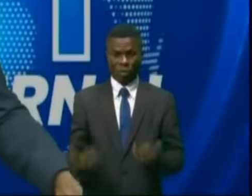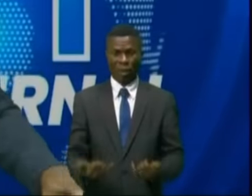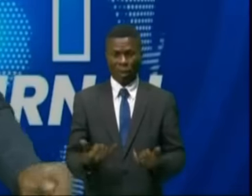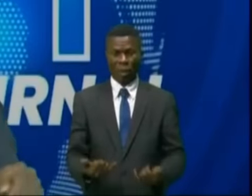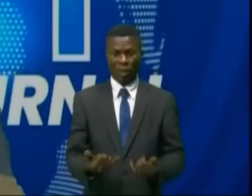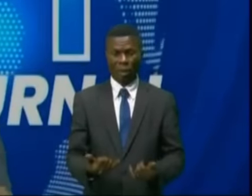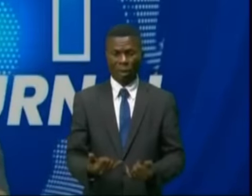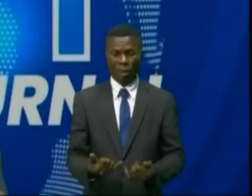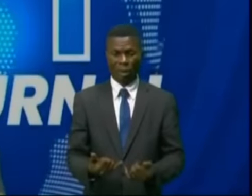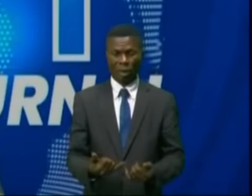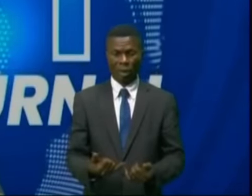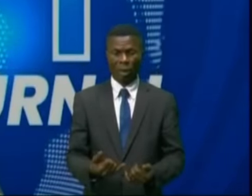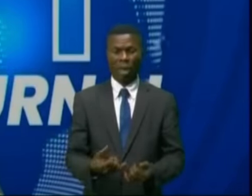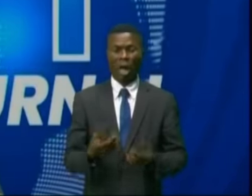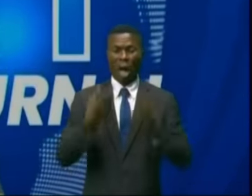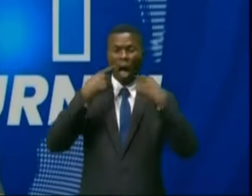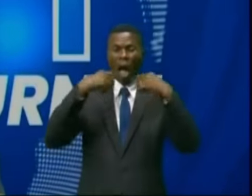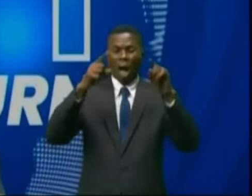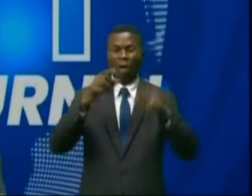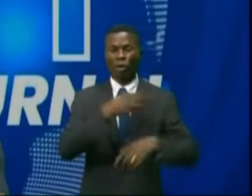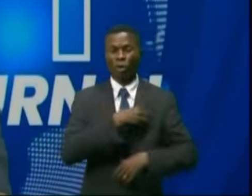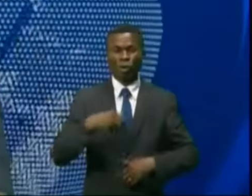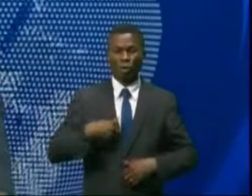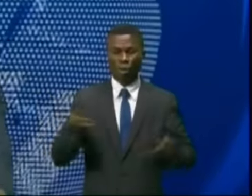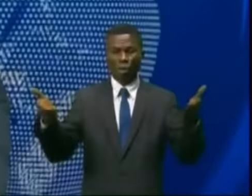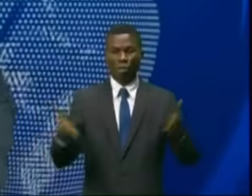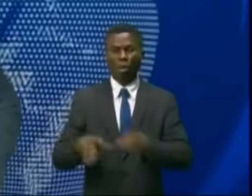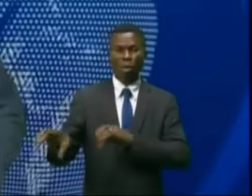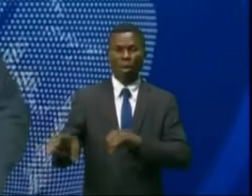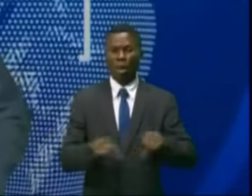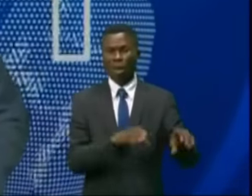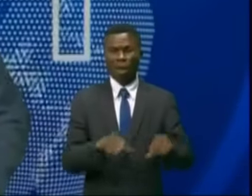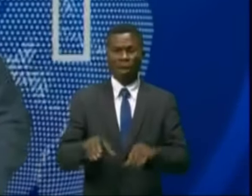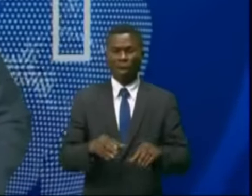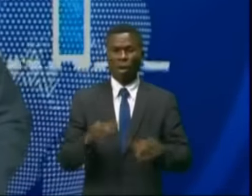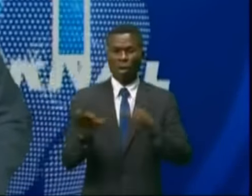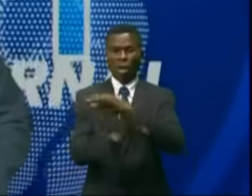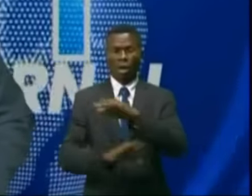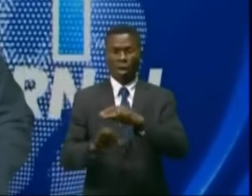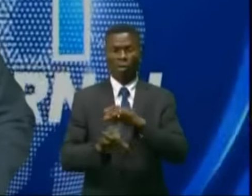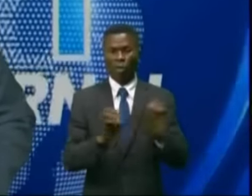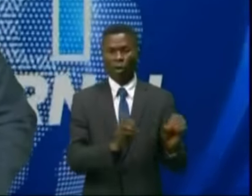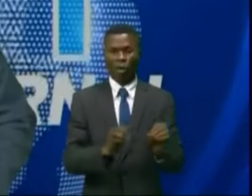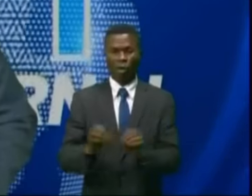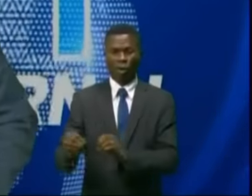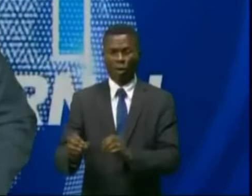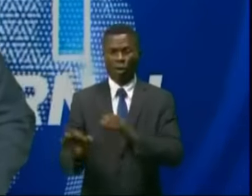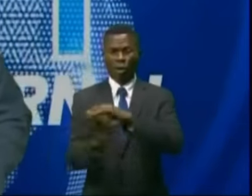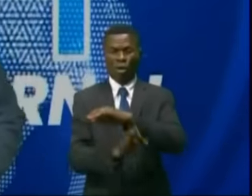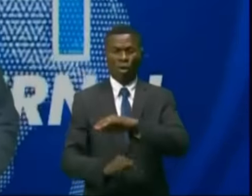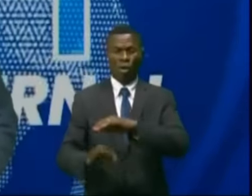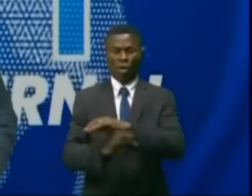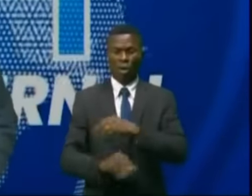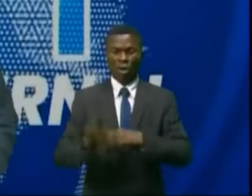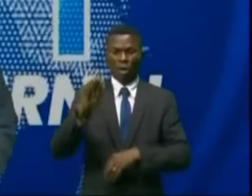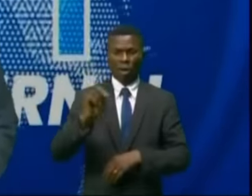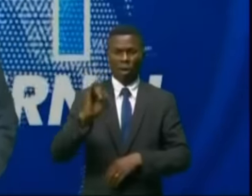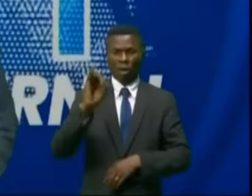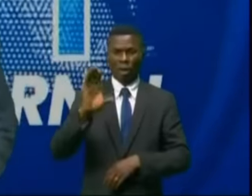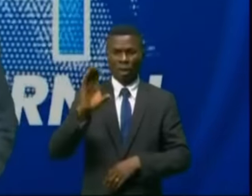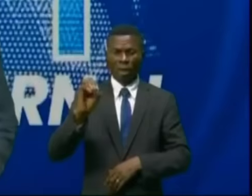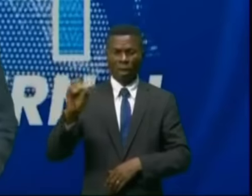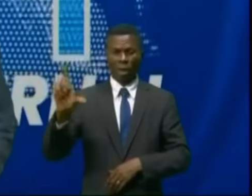C'est le credo des femmes qui ont pris part aux activités de la fondation organisée par la fondation Nicole Boitia,